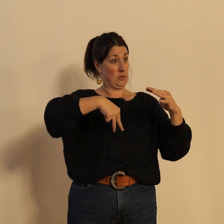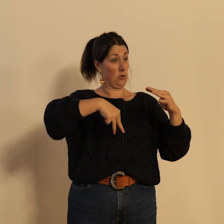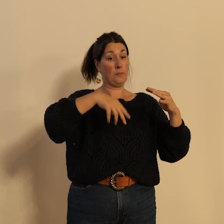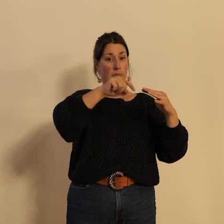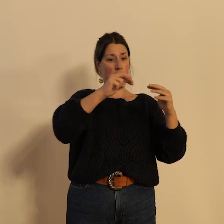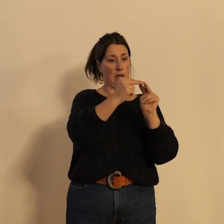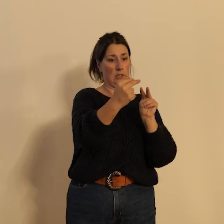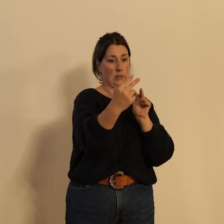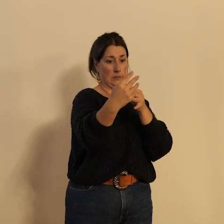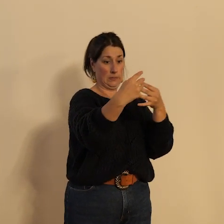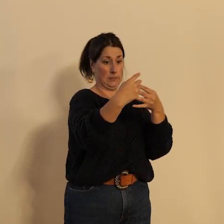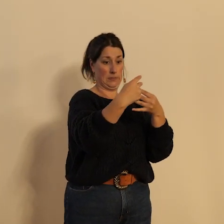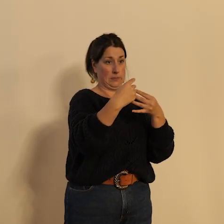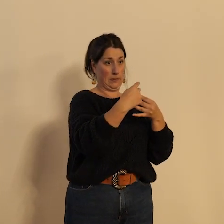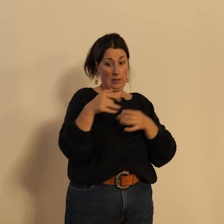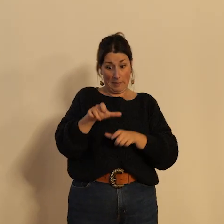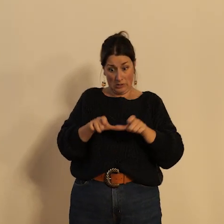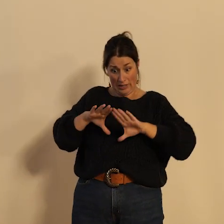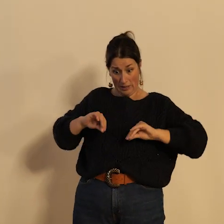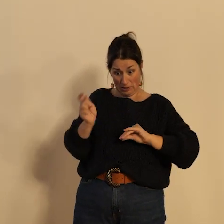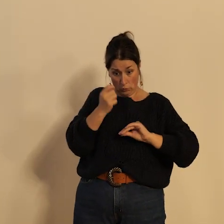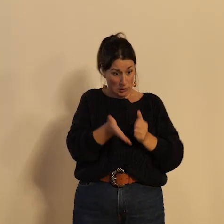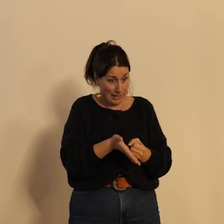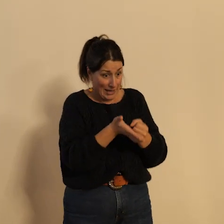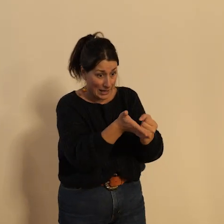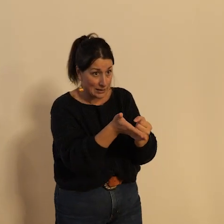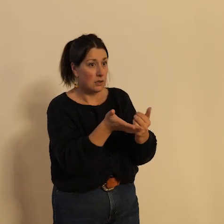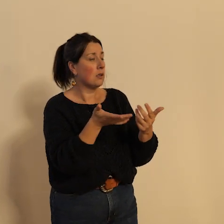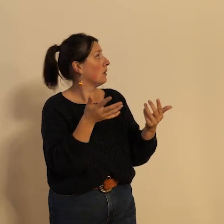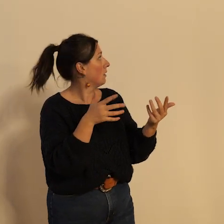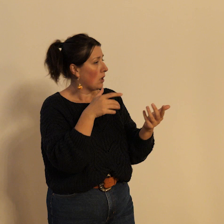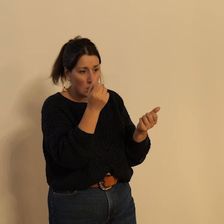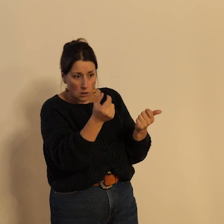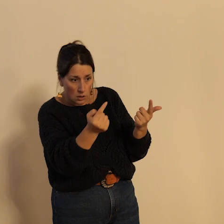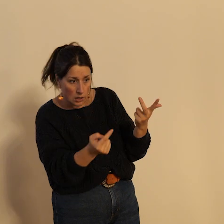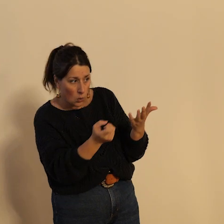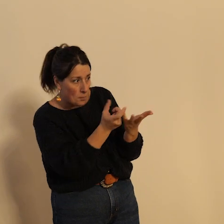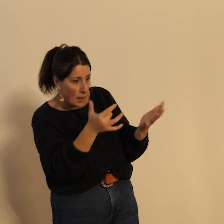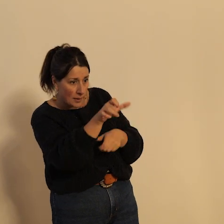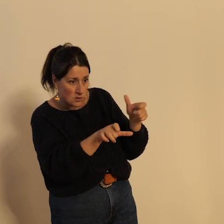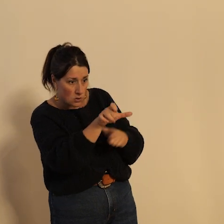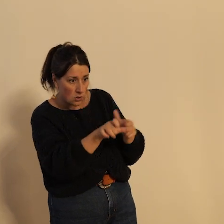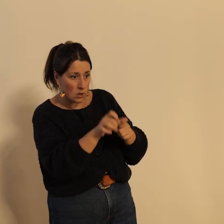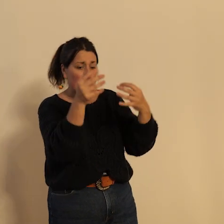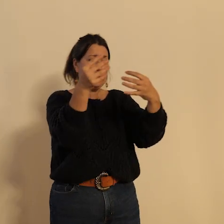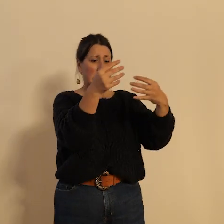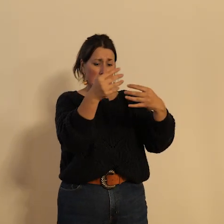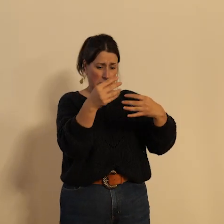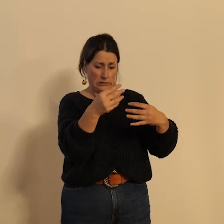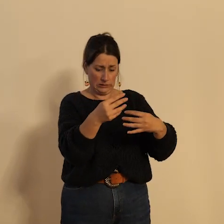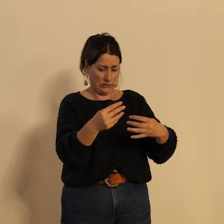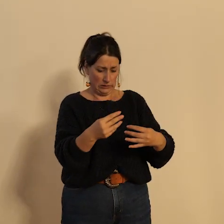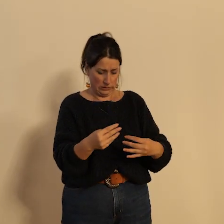sont aidés par des tourangeaux sont aussi recensés et vont poursuivre leur voyage malheureux leur voyage un peu